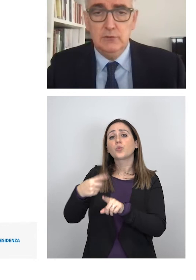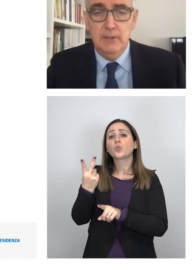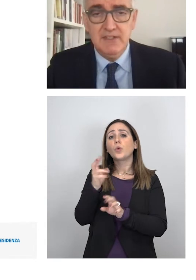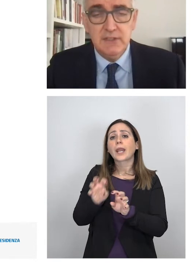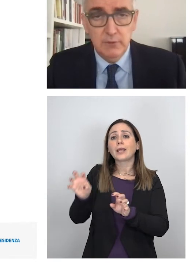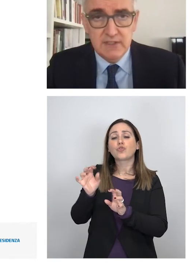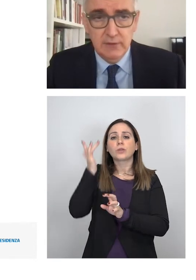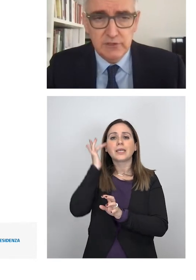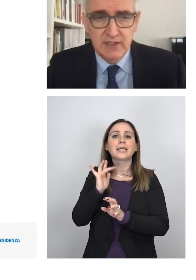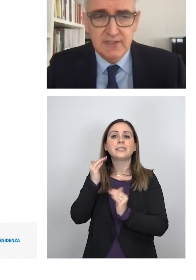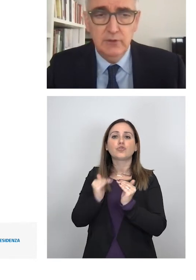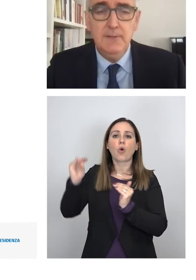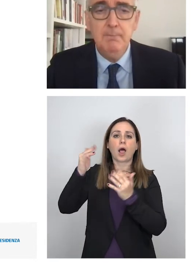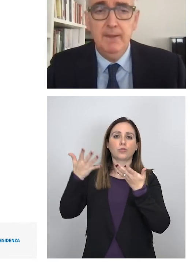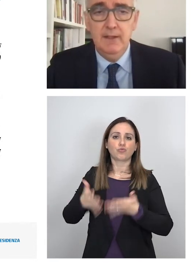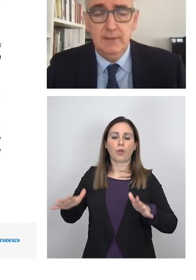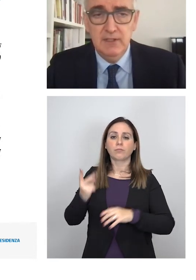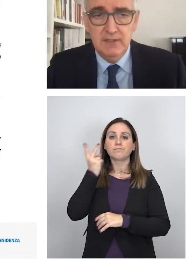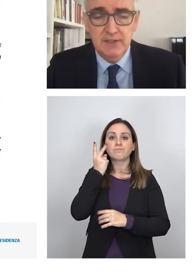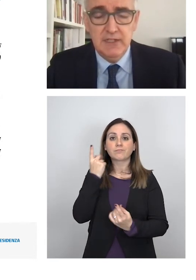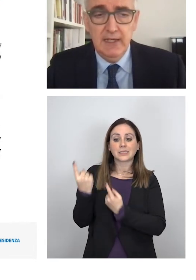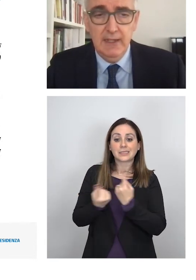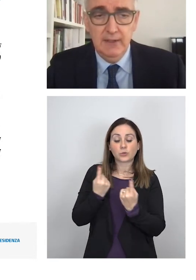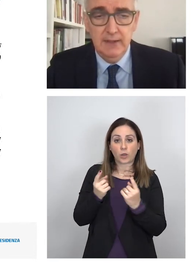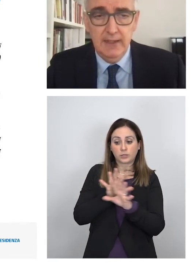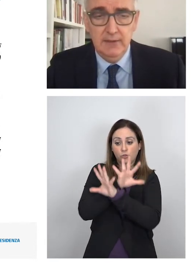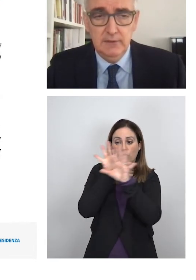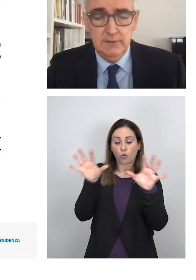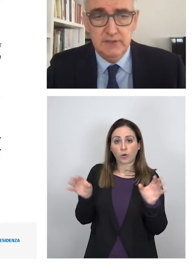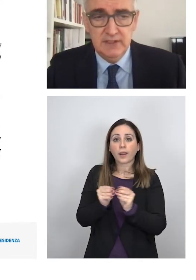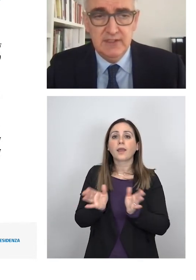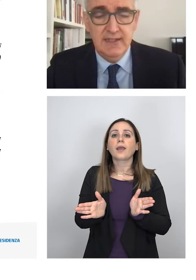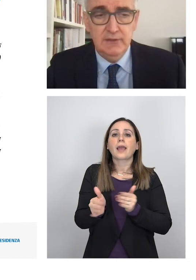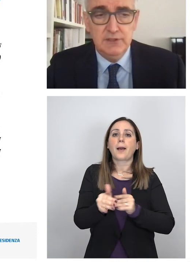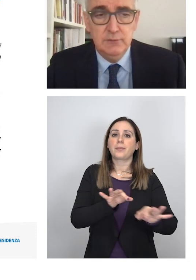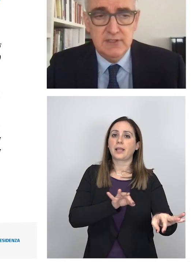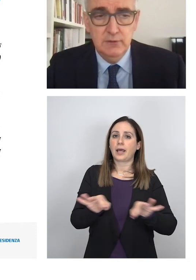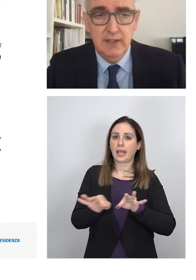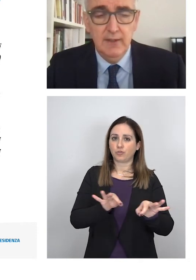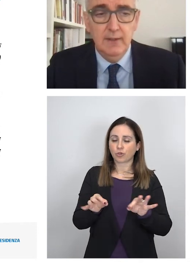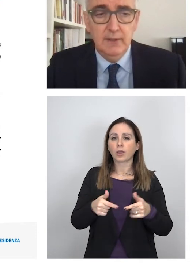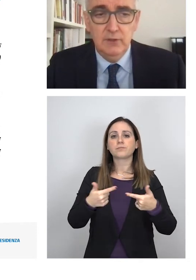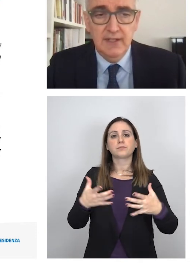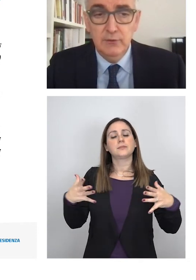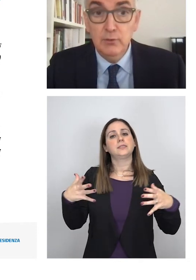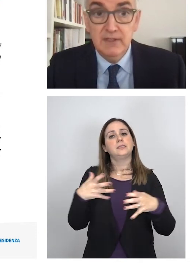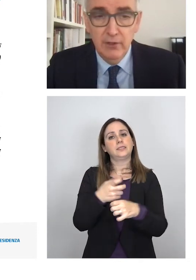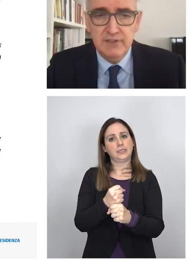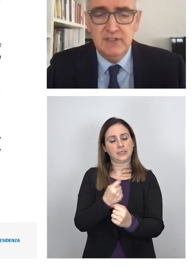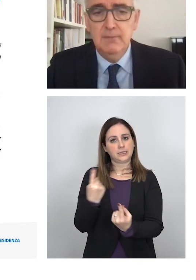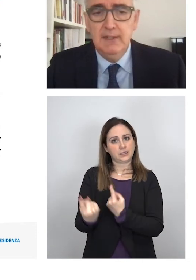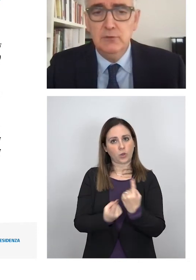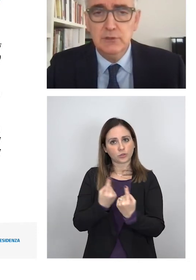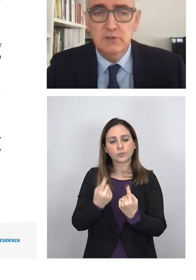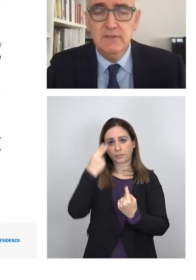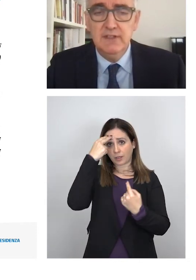sulla base di queste considerazioni la cabina di regia ha sintetizzato la situazione ricordando come da